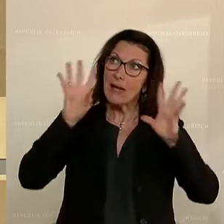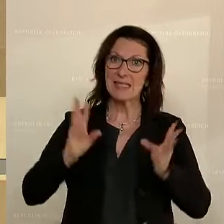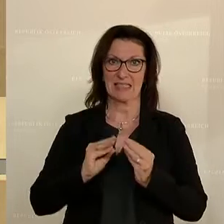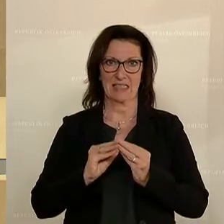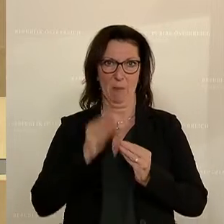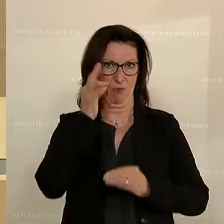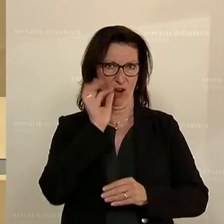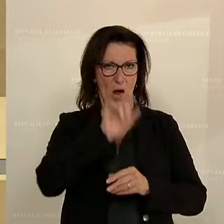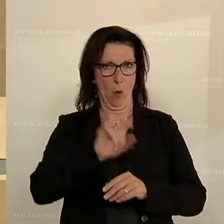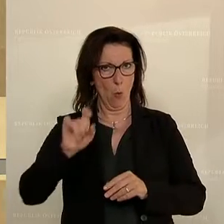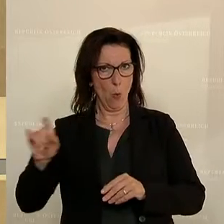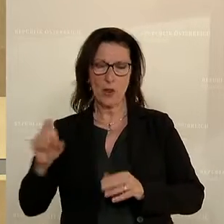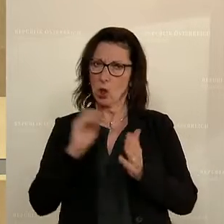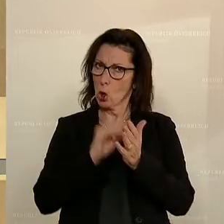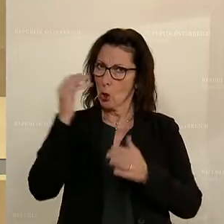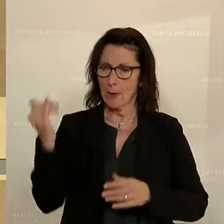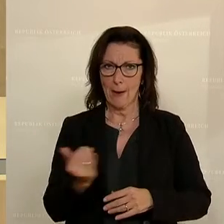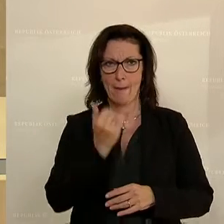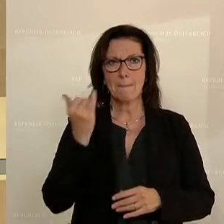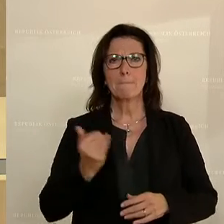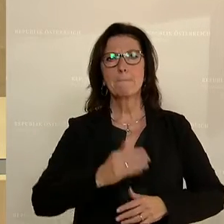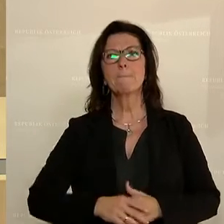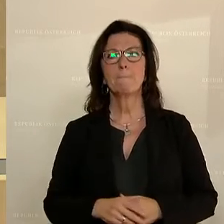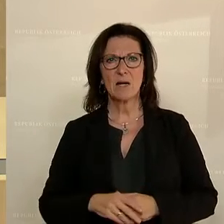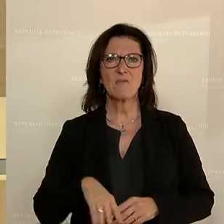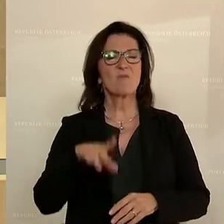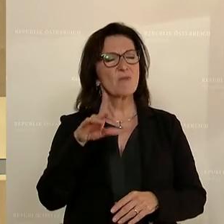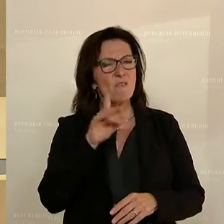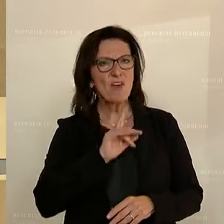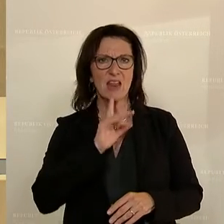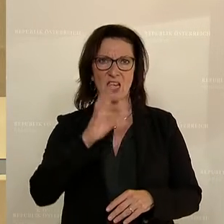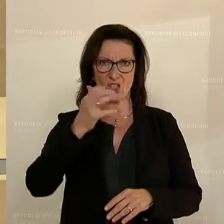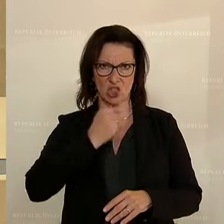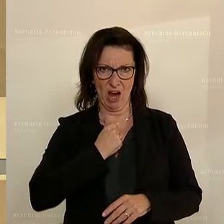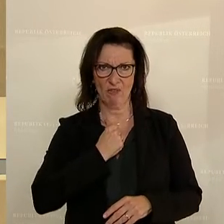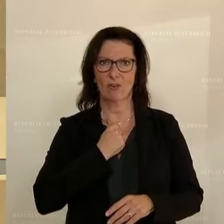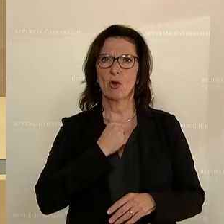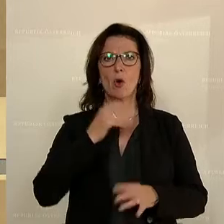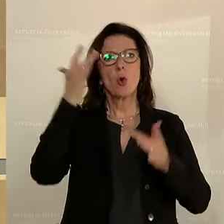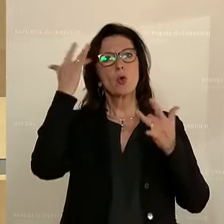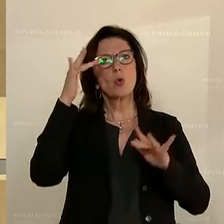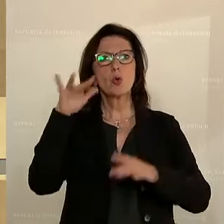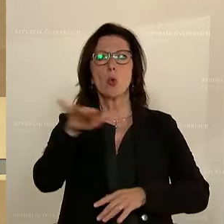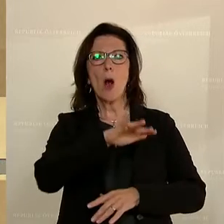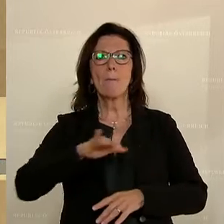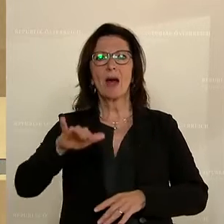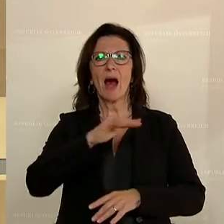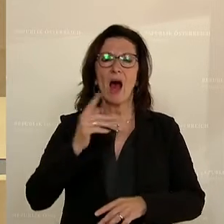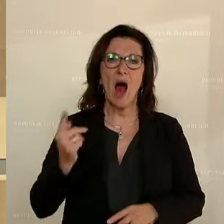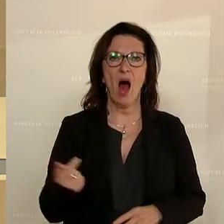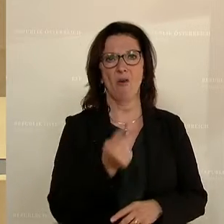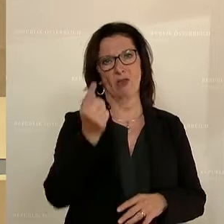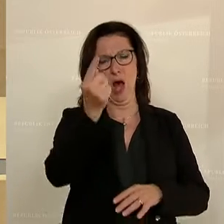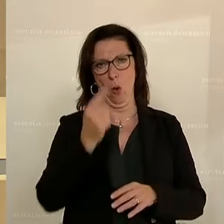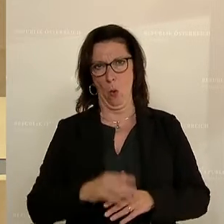nach wie vor in geringerem Ausmaß gelingt, dauerhaft im Kulturbereich Fuß zu fassen und sich zu